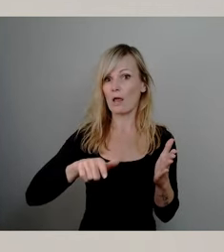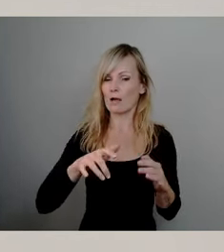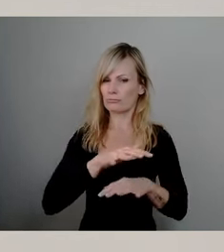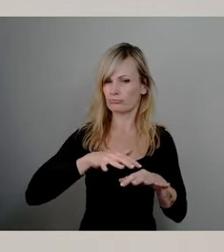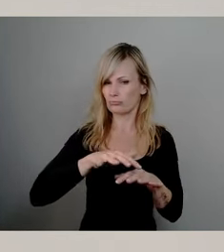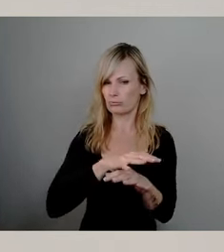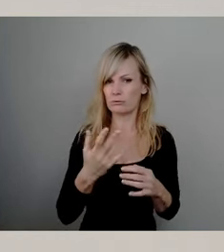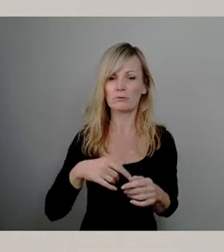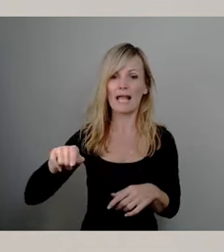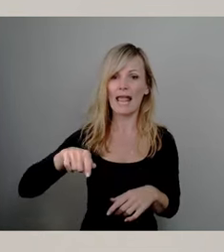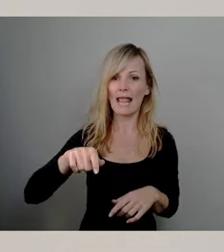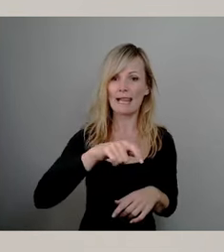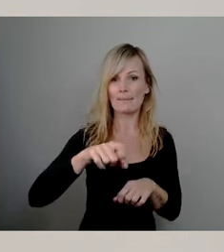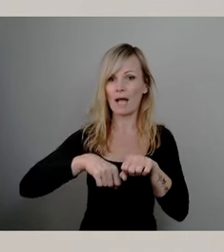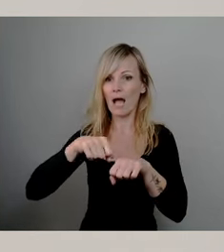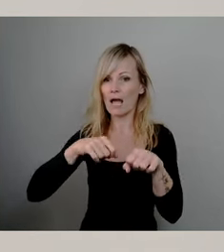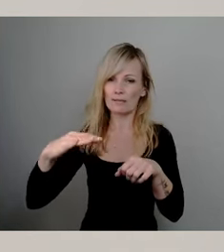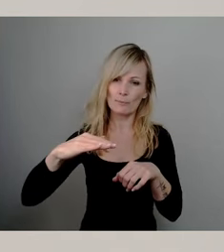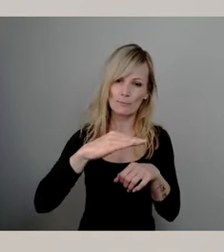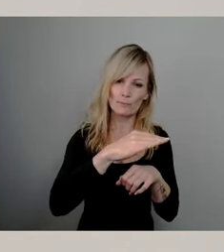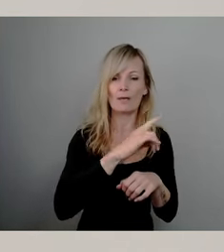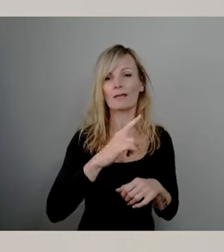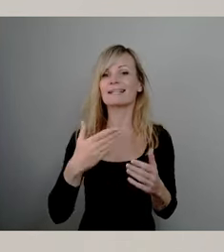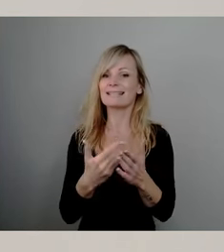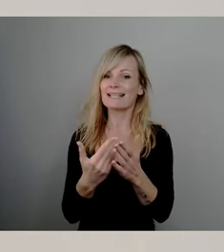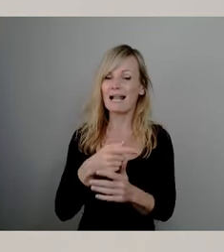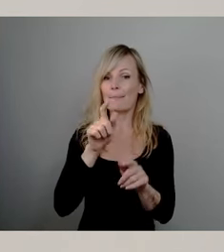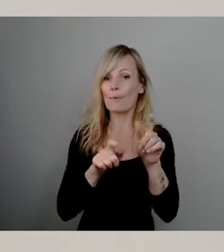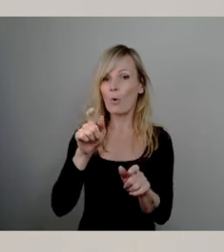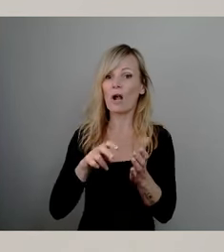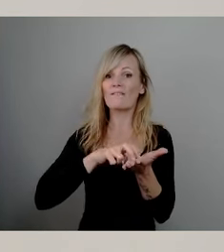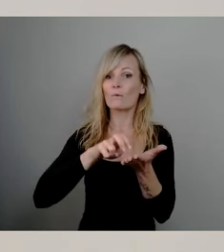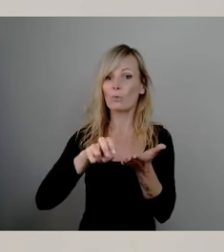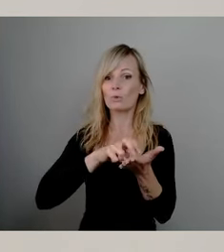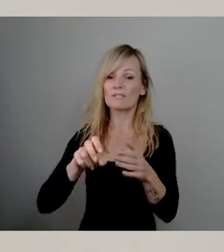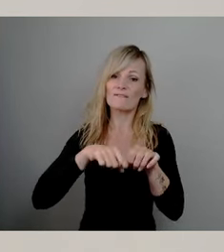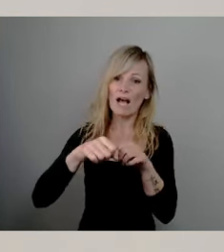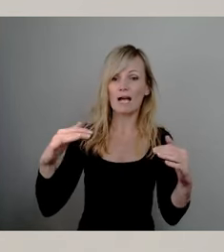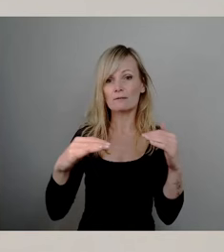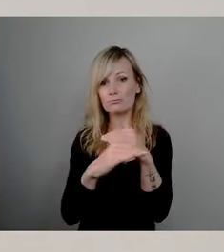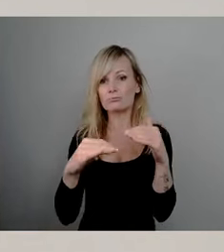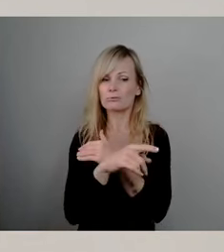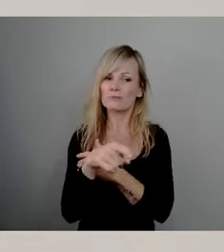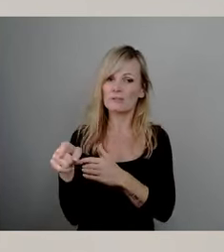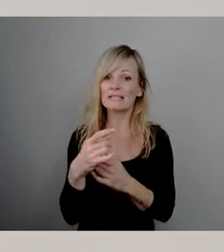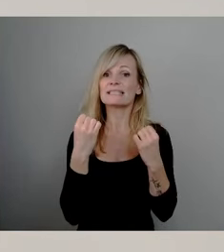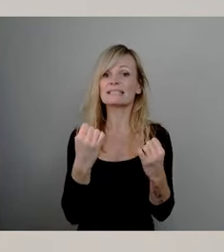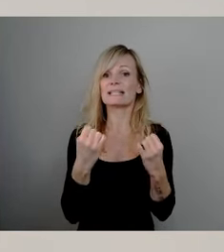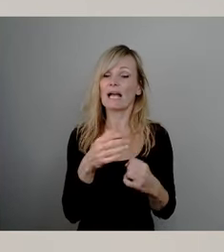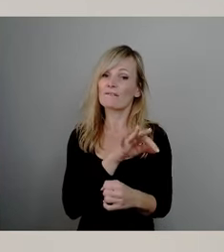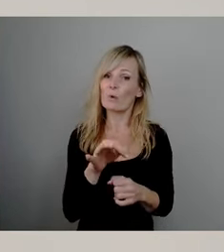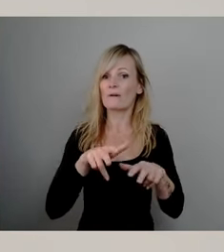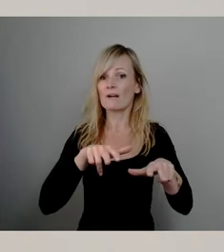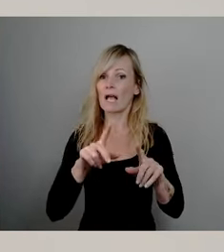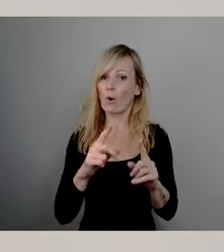Querungsbedarf von Bürgerinnen und Bürgern, die zu Fuß unterwegs sind, deren Verkehrssicherheit auch gesichert sein muss. Insofern